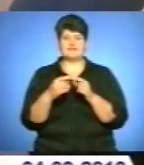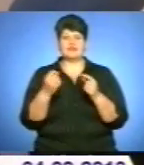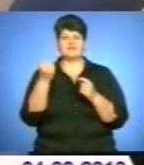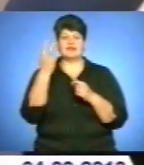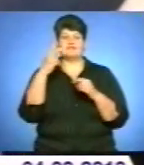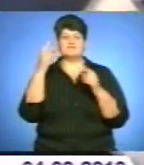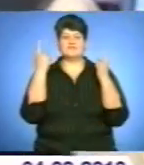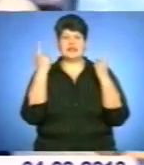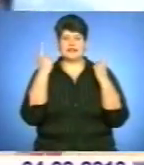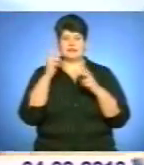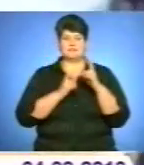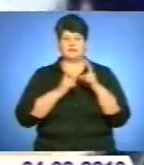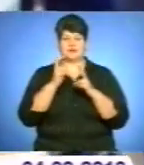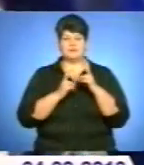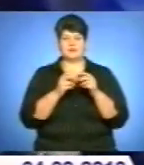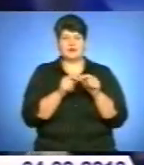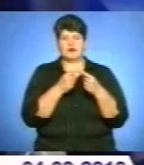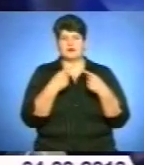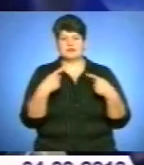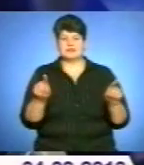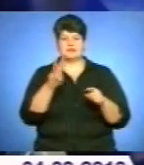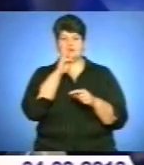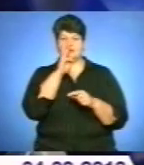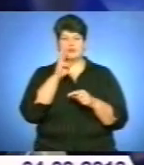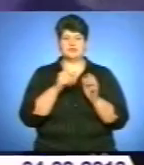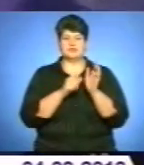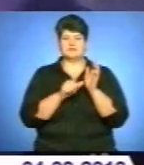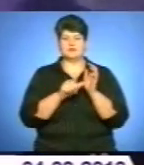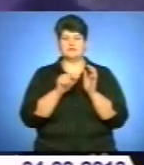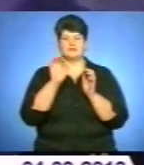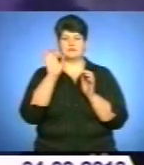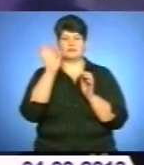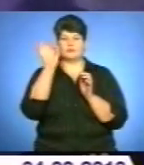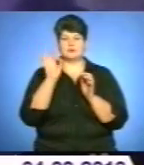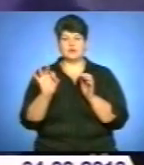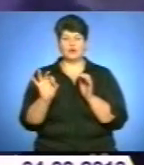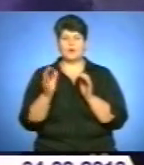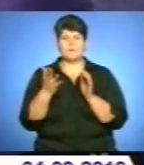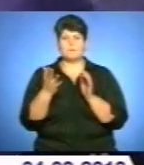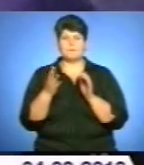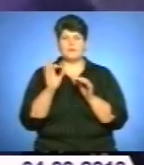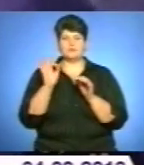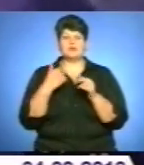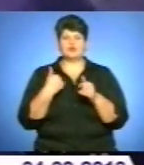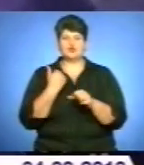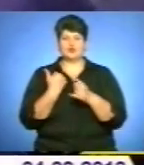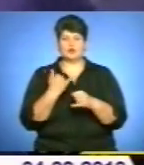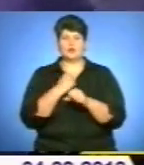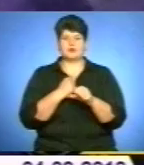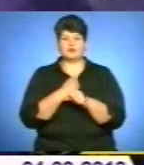підприємств. А розрив в оплаті праці сягає 30-ти відсуткової позначки. Ми сьогодні працюємо державну програму